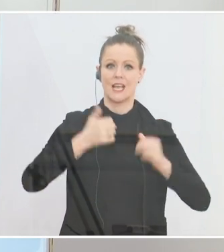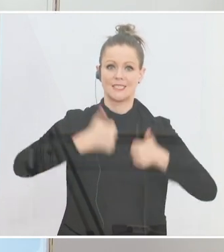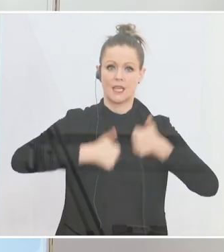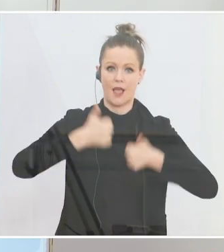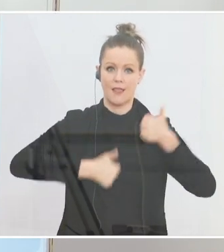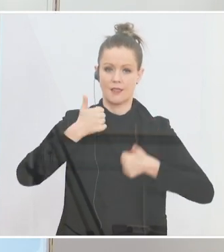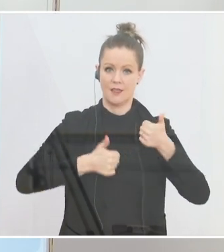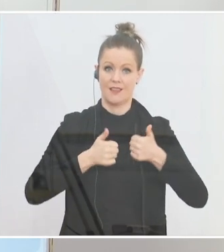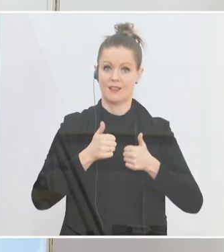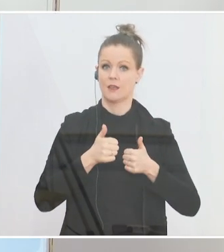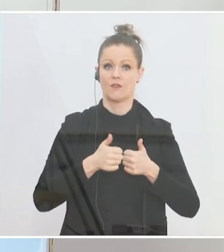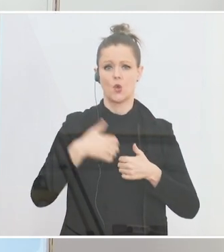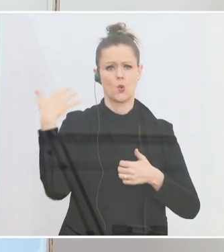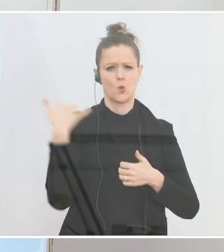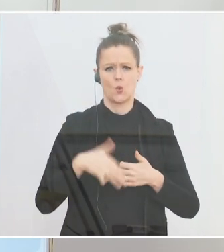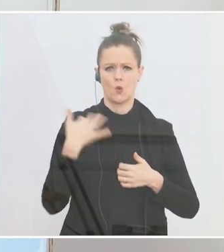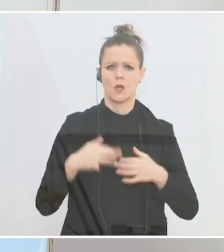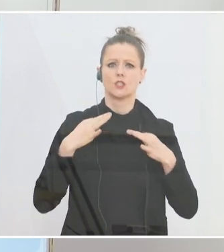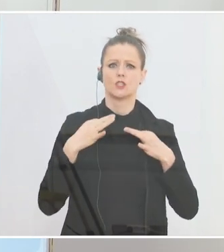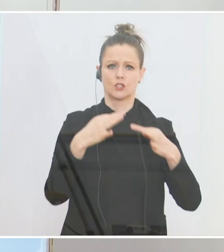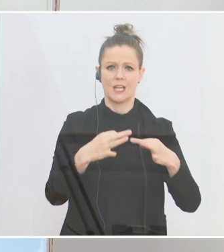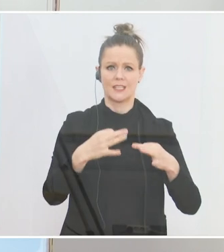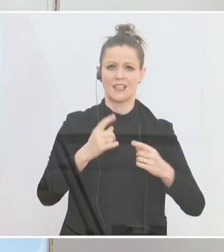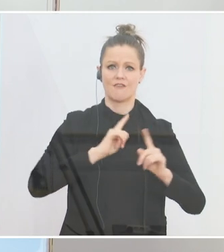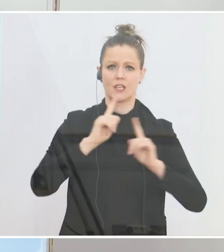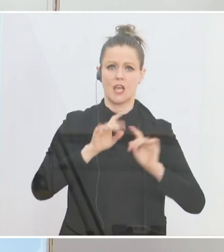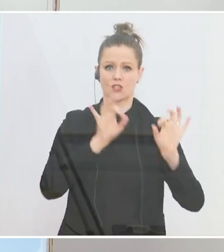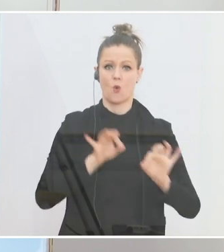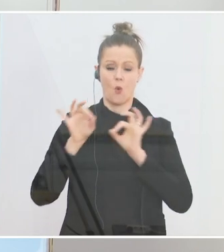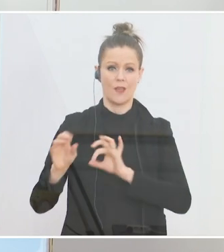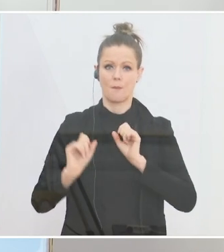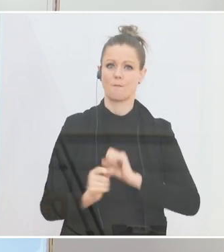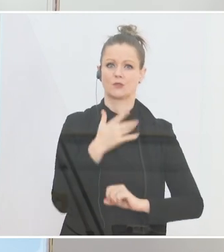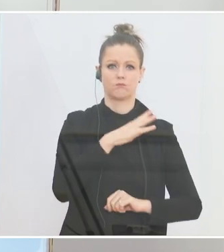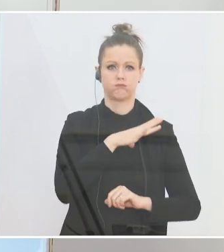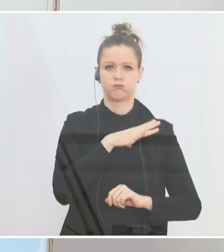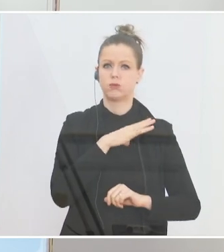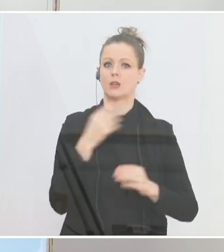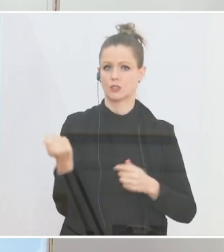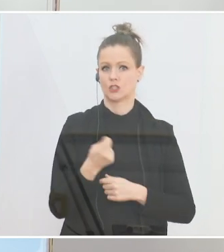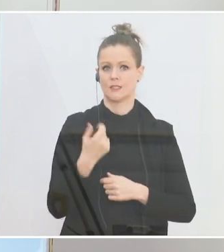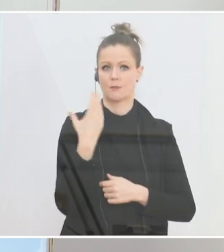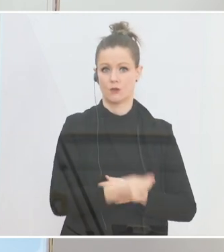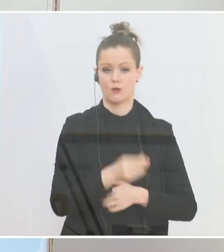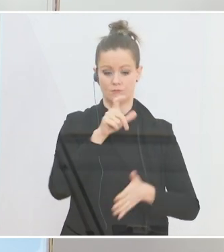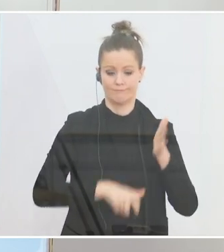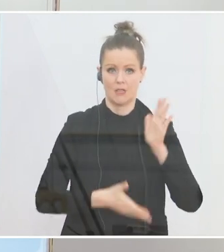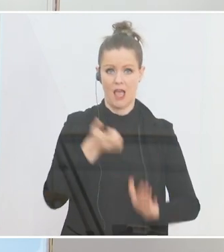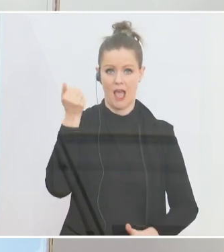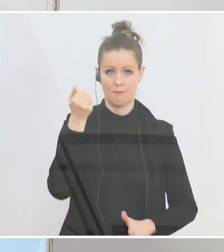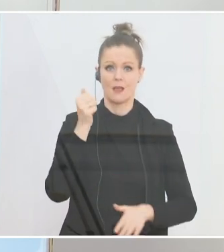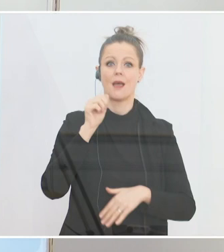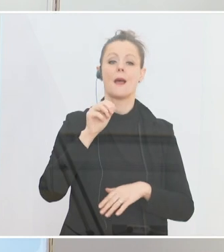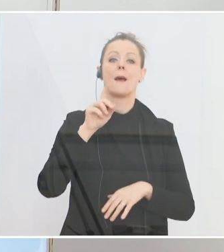besonders gefährliches Delikt in der Straßenverkehrsordnung wird. Das bedeutet nicht nur den Entzug der Lenkerberechtigung für